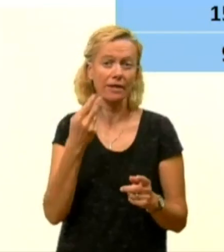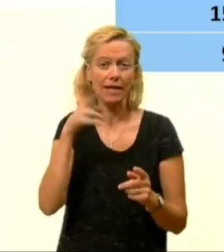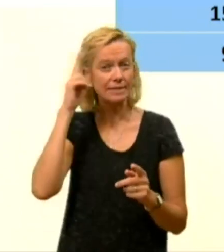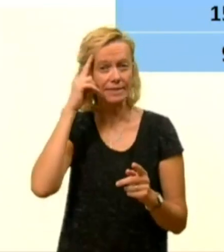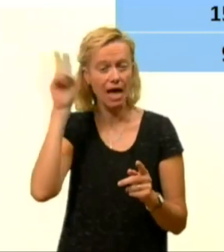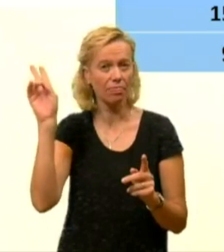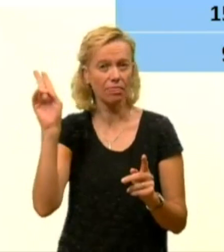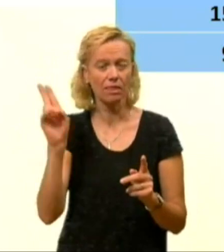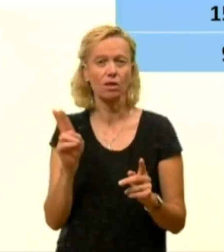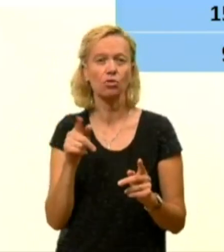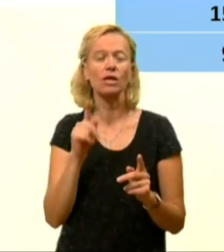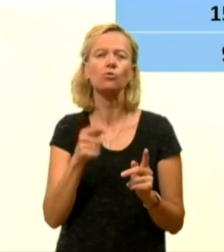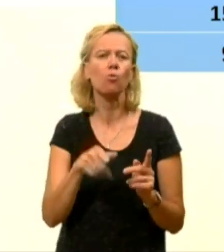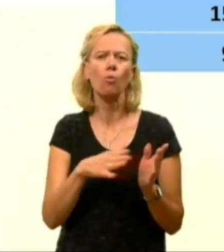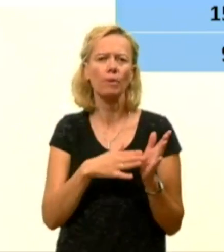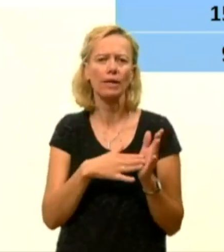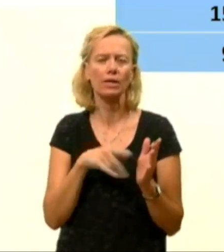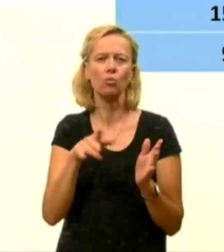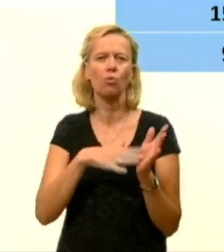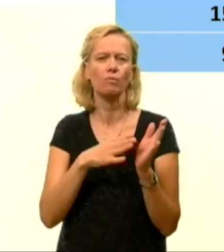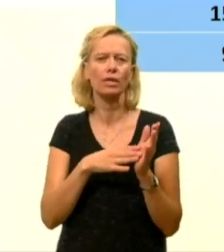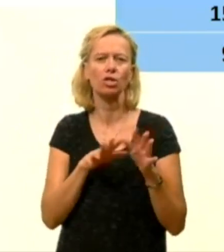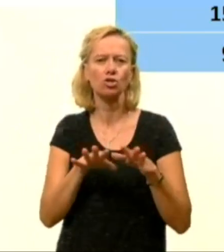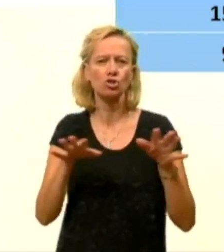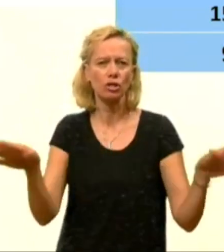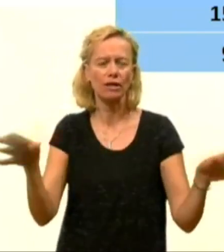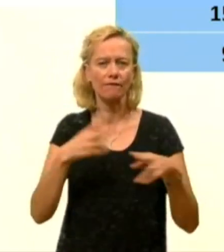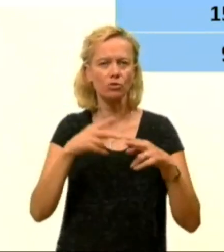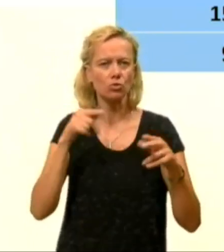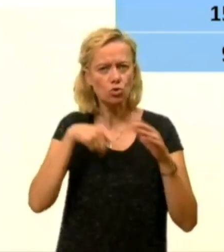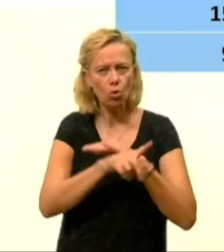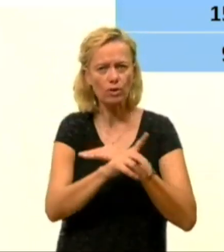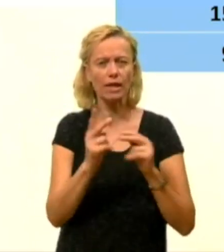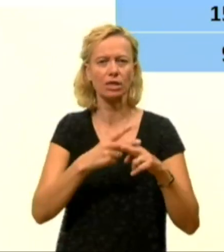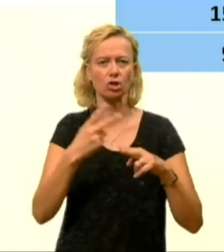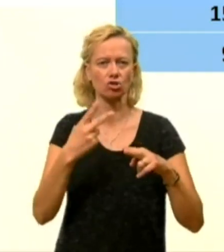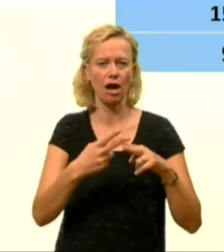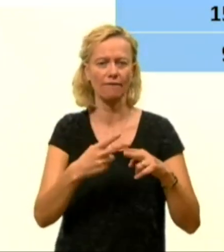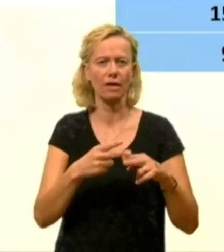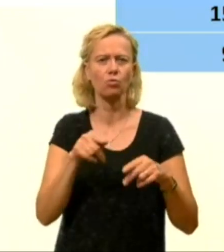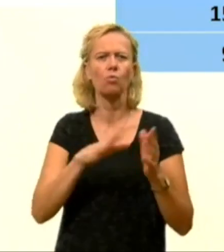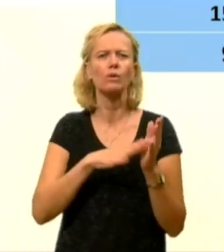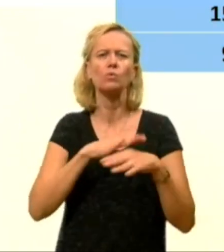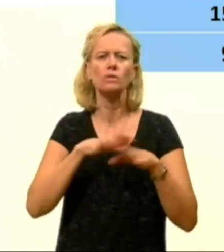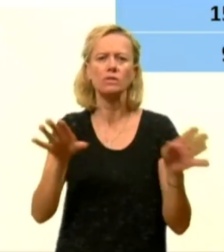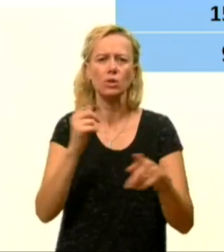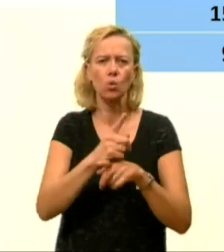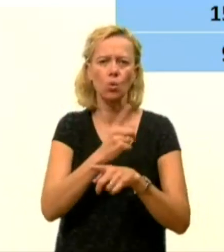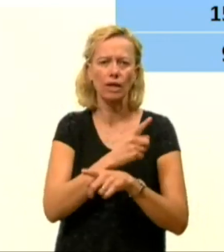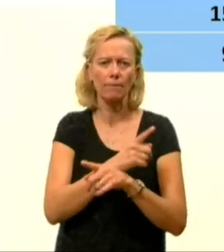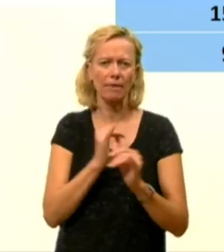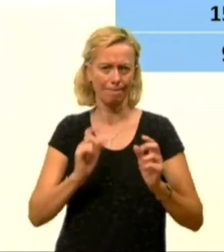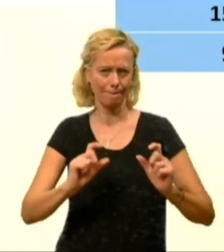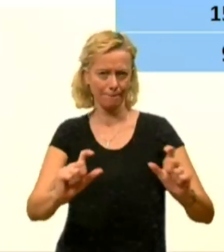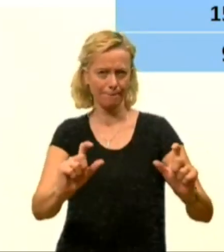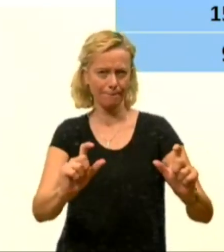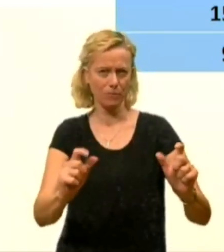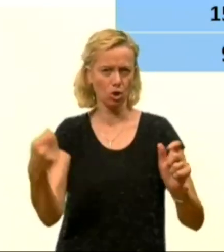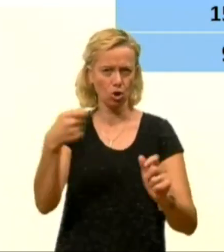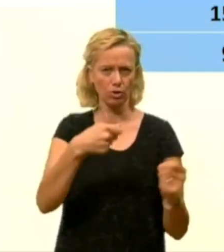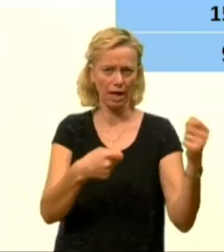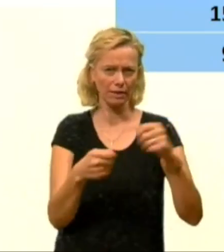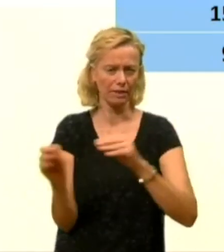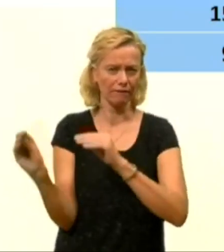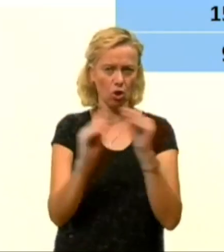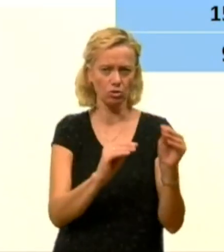Kaj pomeni to? To pomeni, da imamo širenje virusa iznotraj države, to pomeni, da vsi ukrepi, seveda, da preperečimo dodatne vnose, so